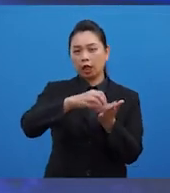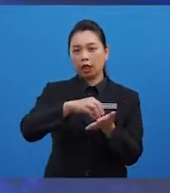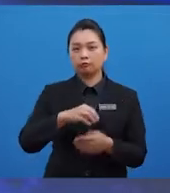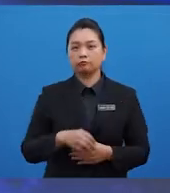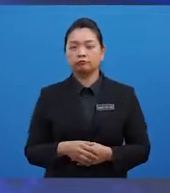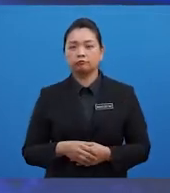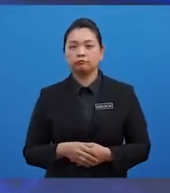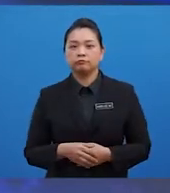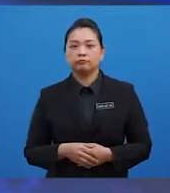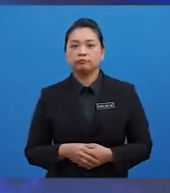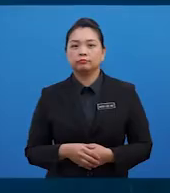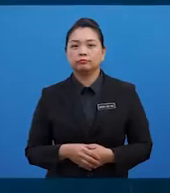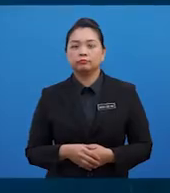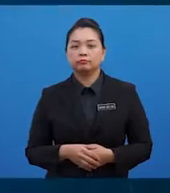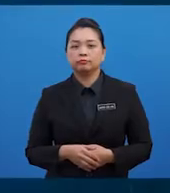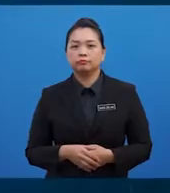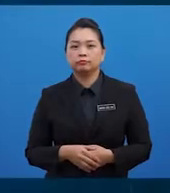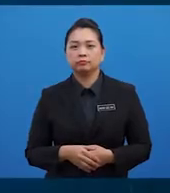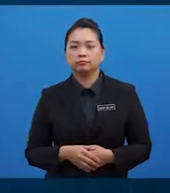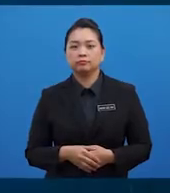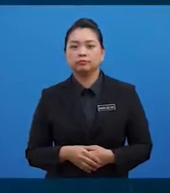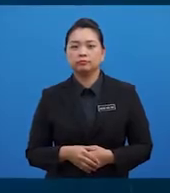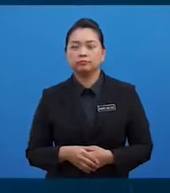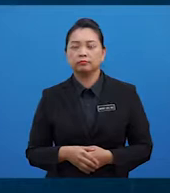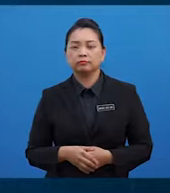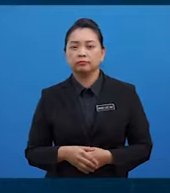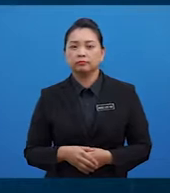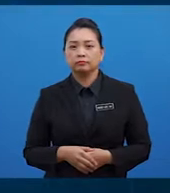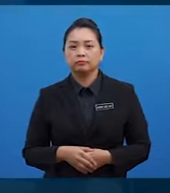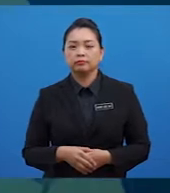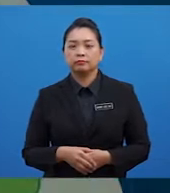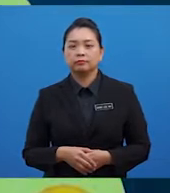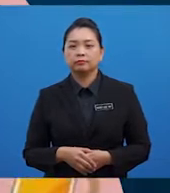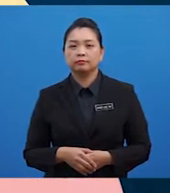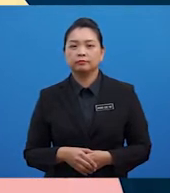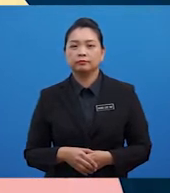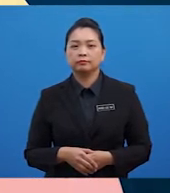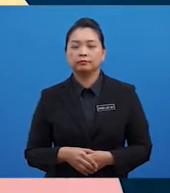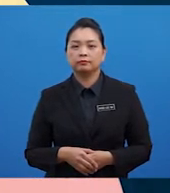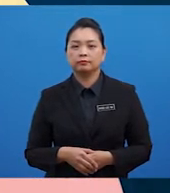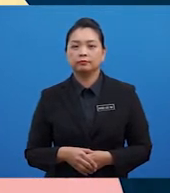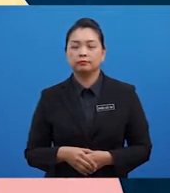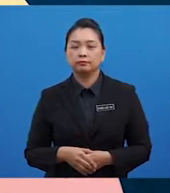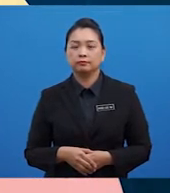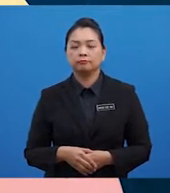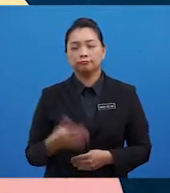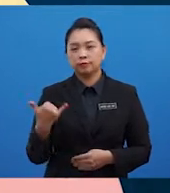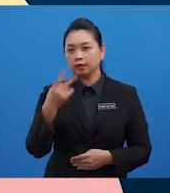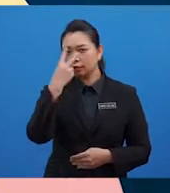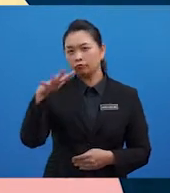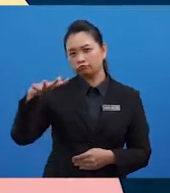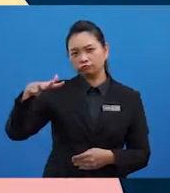makaroni dan spageti. Seterusnya, contoh makanan yang tergolong dalam indeks glesemik